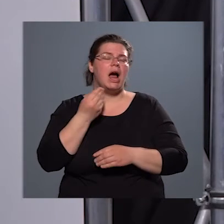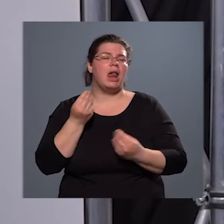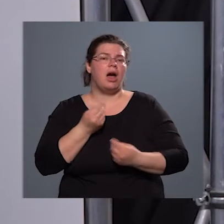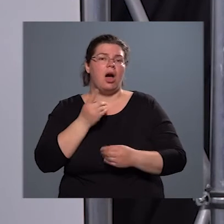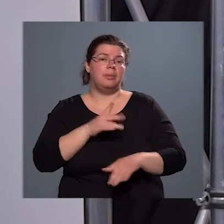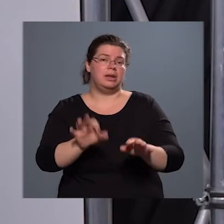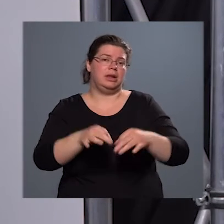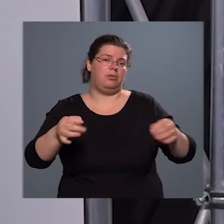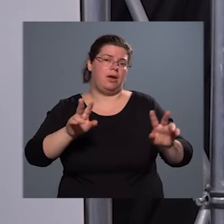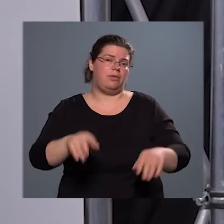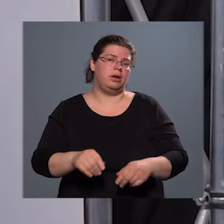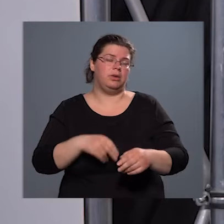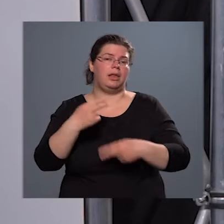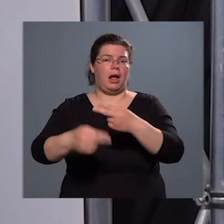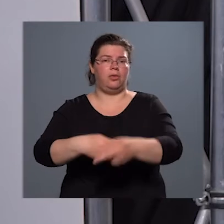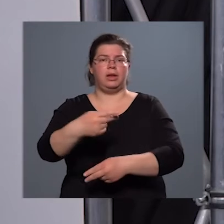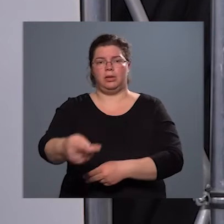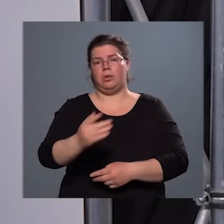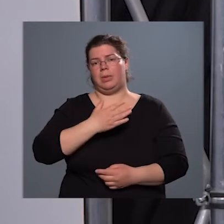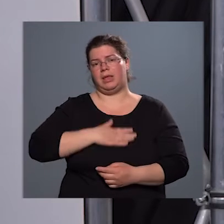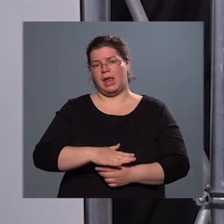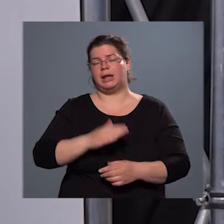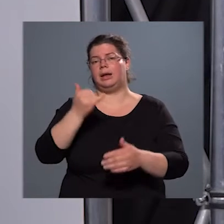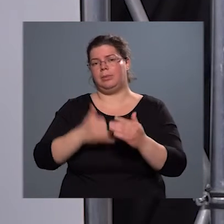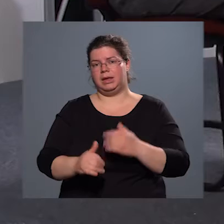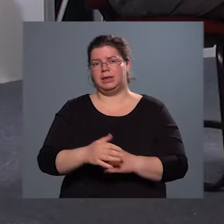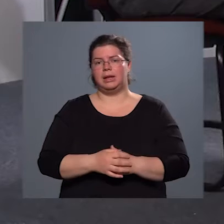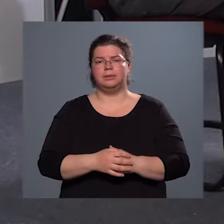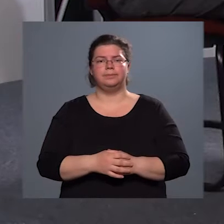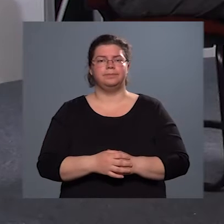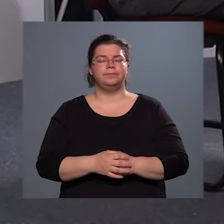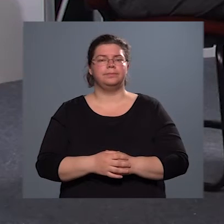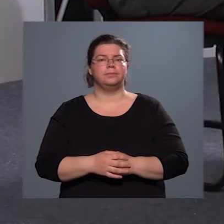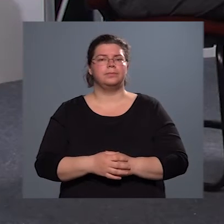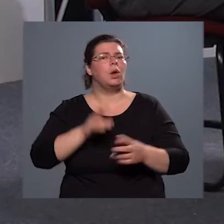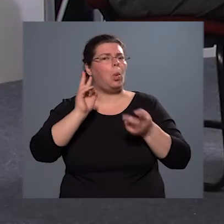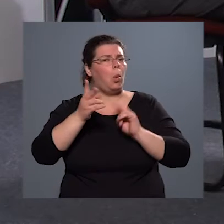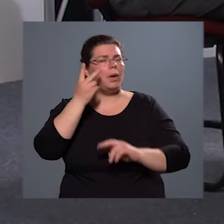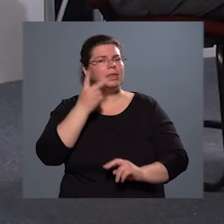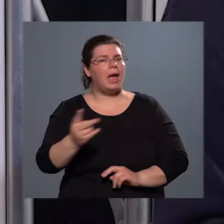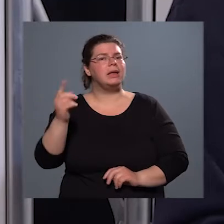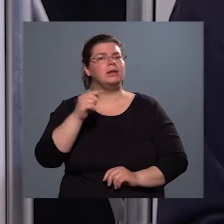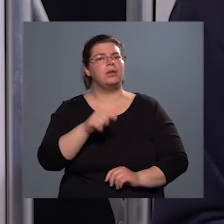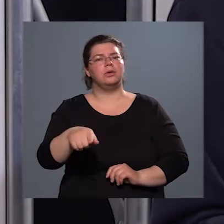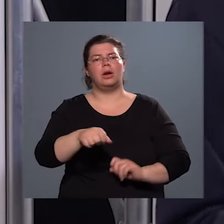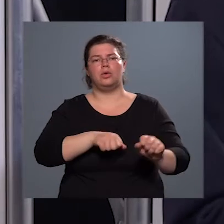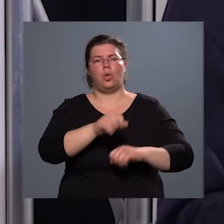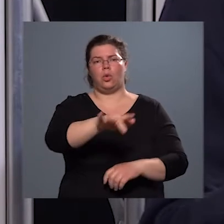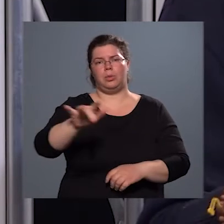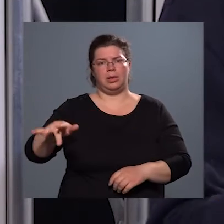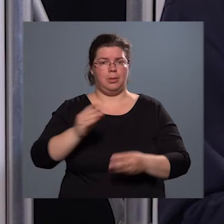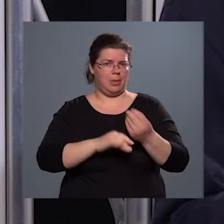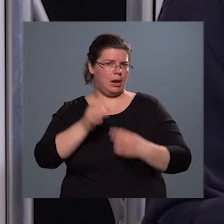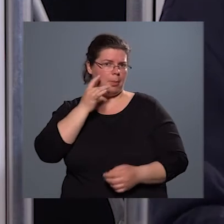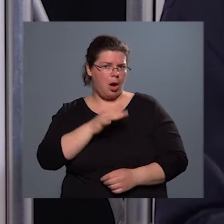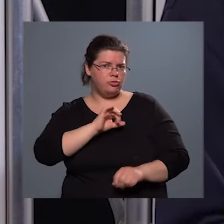nyilvánvaló, hogy az elkövetkezendőkben szeretnénk mélyíteni. Hogy tekint azokra az önkormányzatokra, hiszen a